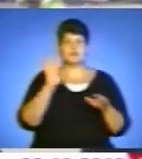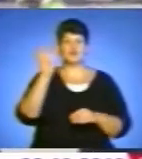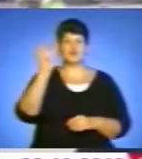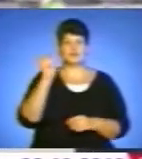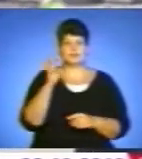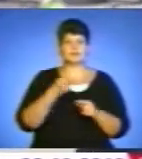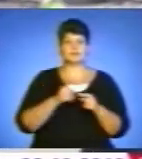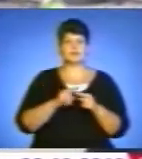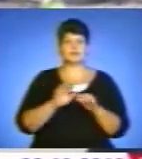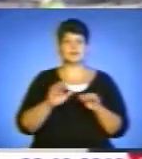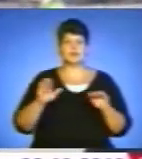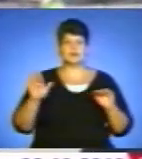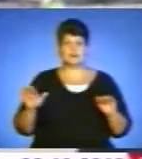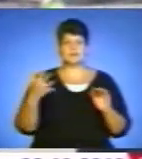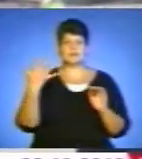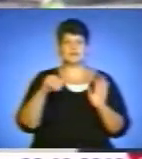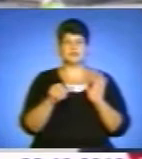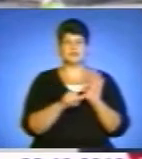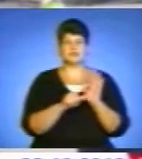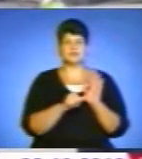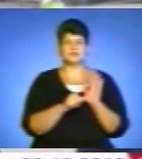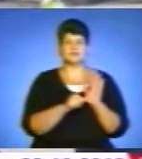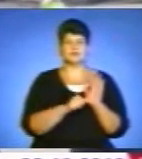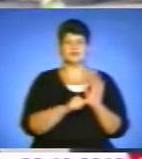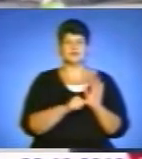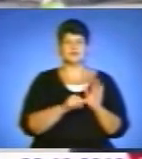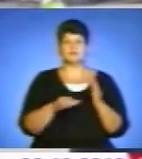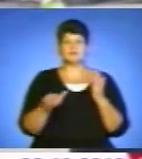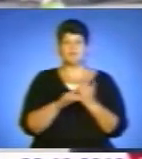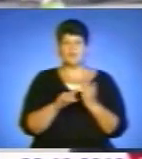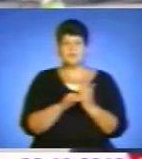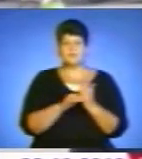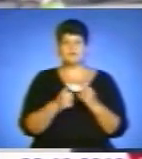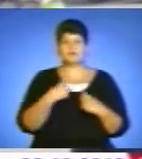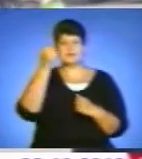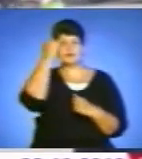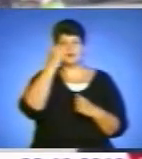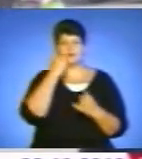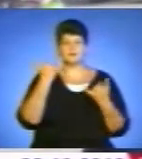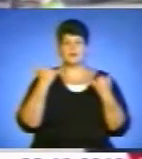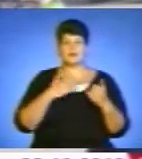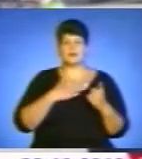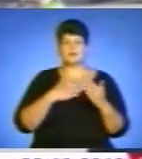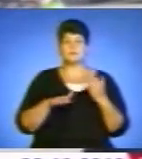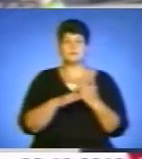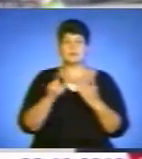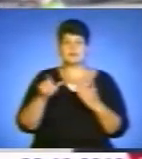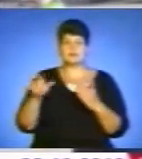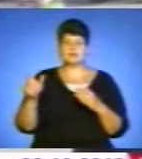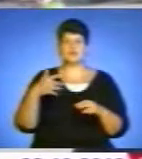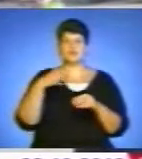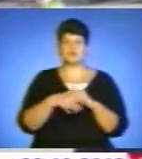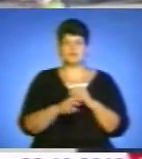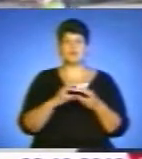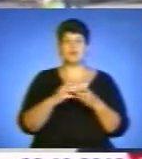діток і 56 меценатів. Ми дякуємо сьогодні нашим меценатам, що вони розуміють проблеми, які